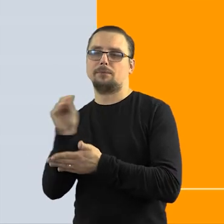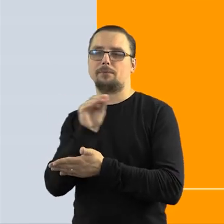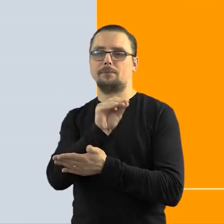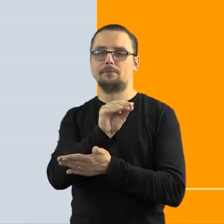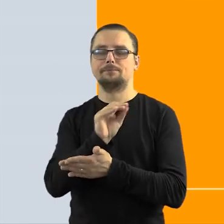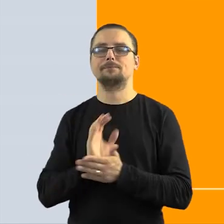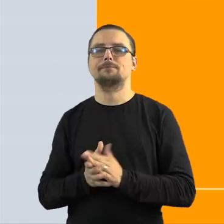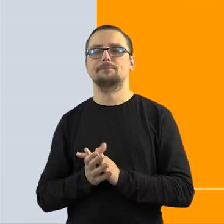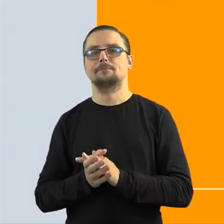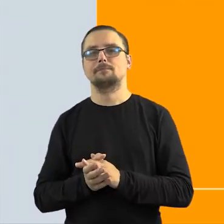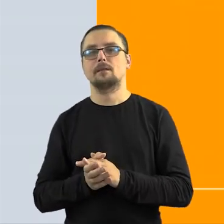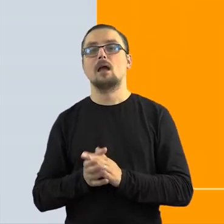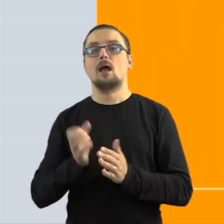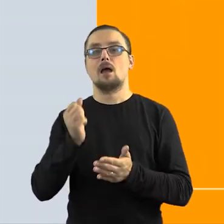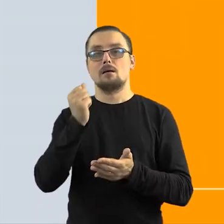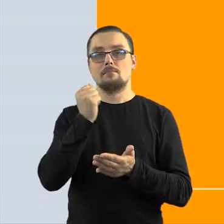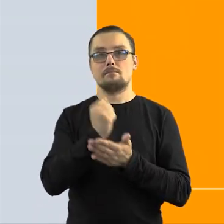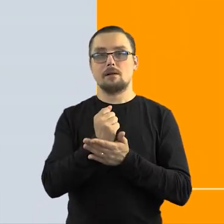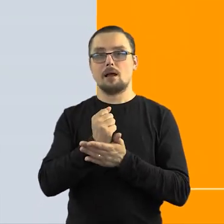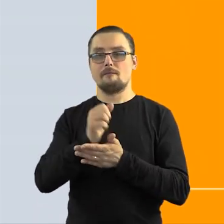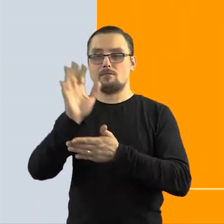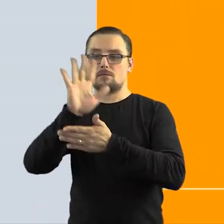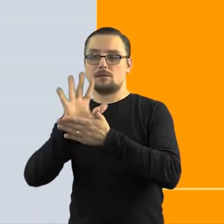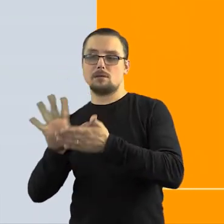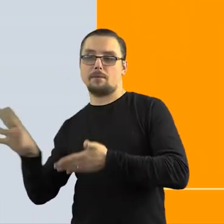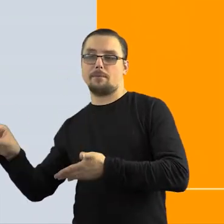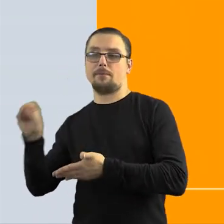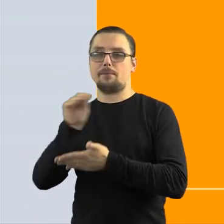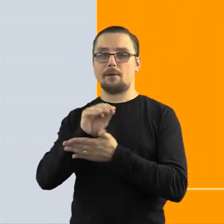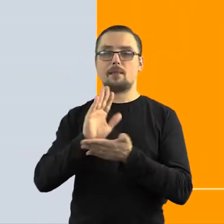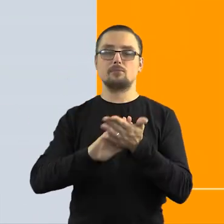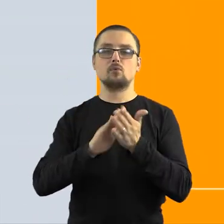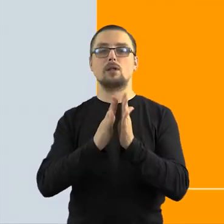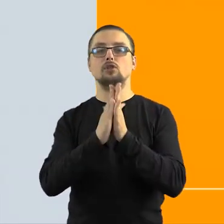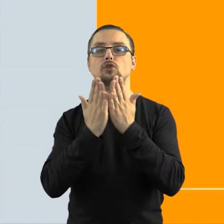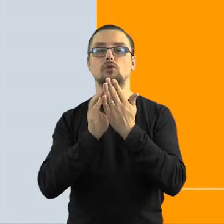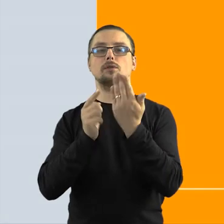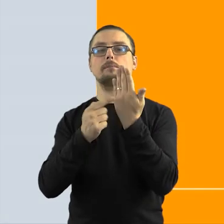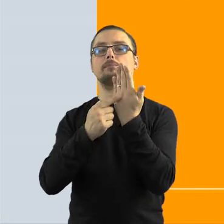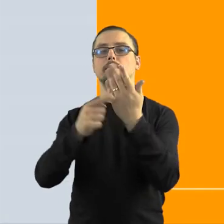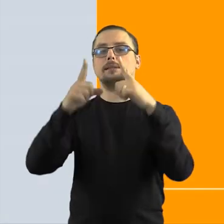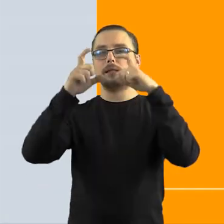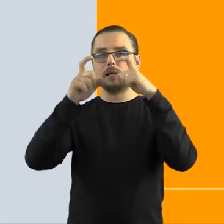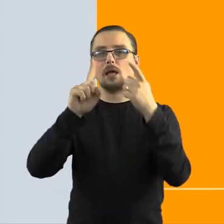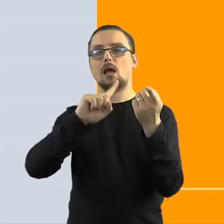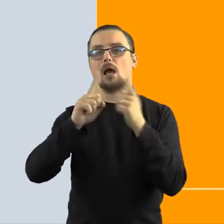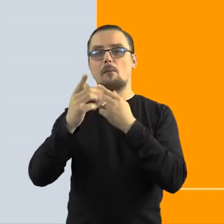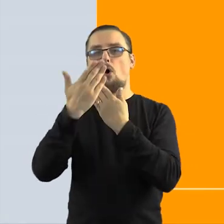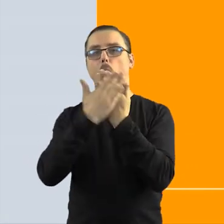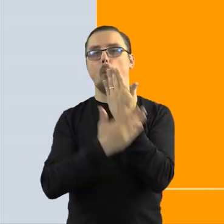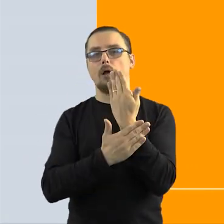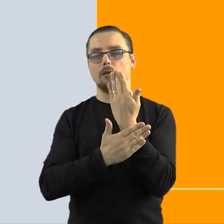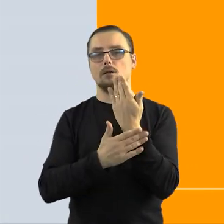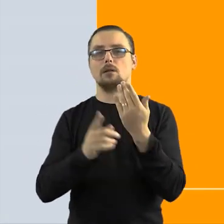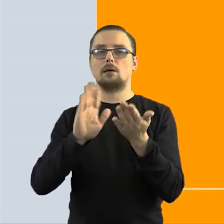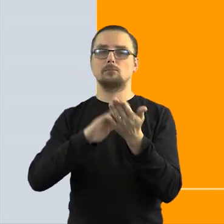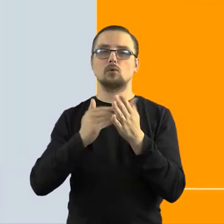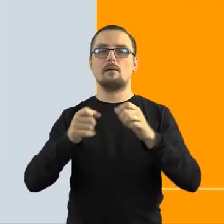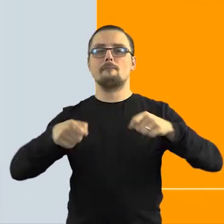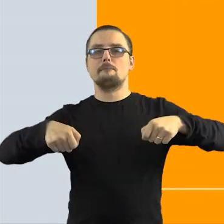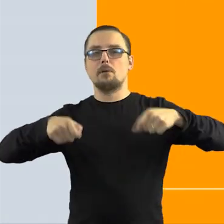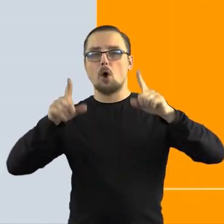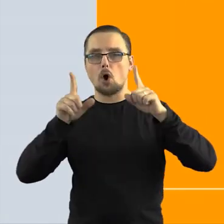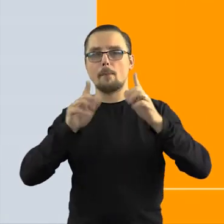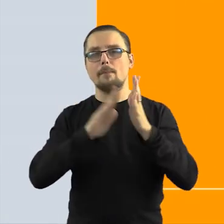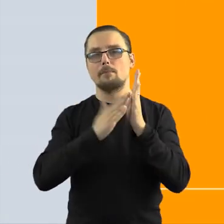prawo cytatu a prezentowanie książek. Prawo cytatu a prezentowanie okładek. Piszemy recenzję na stronie biblioteki, na blogu biblioteki,